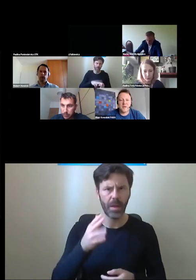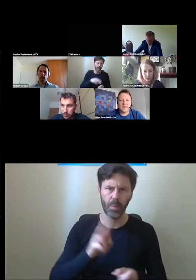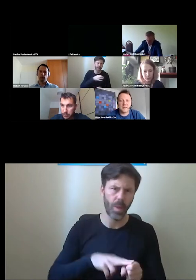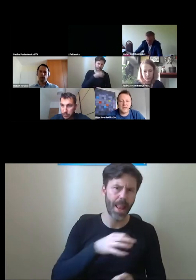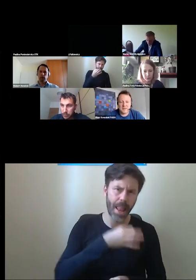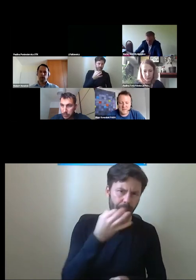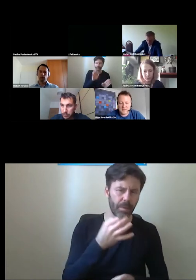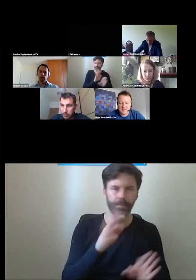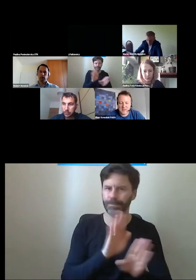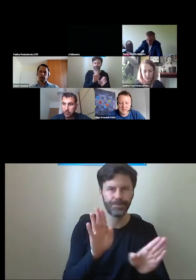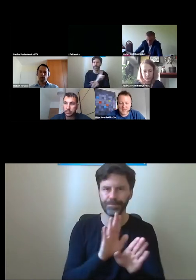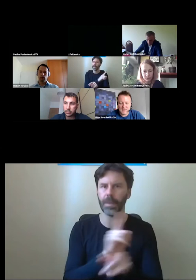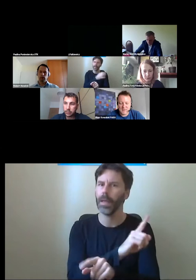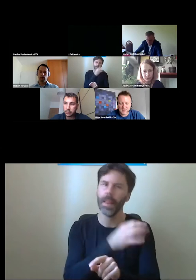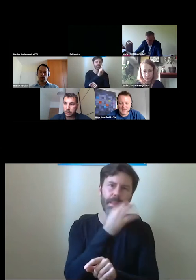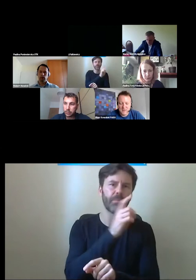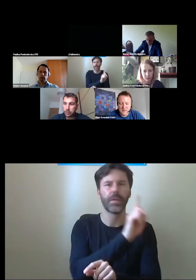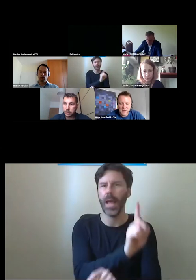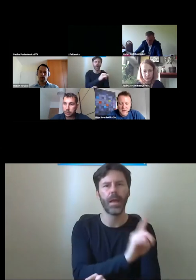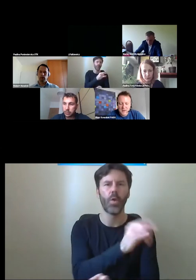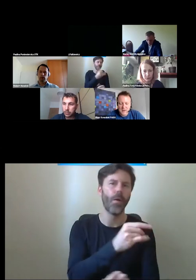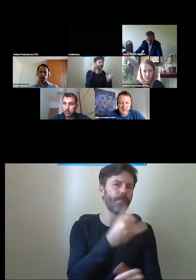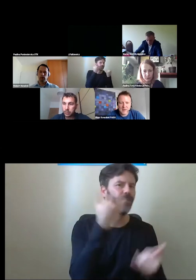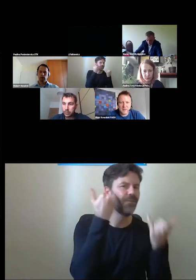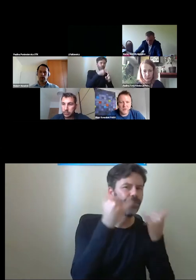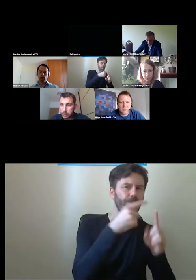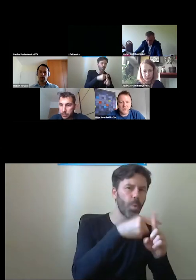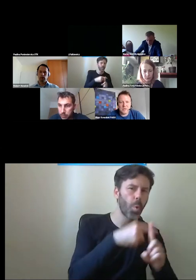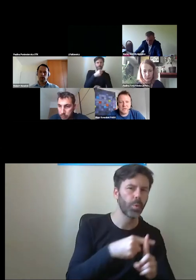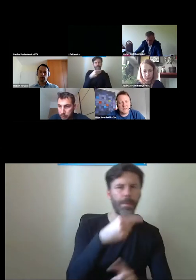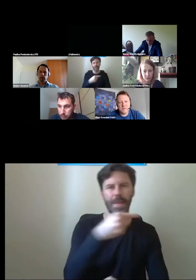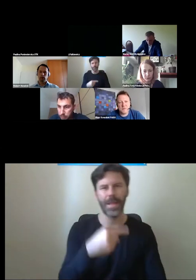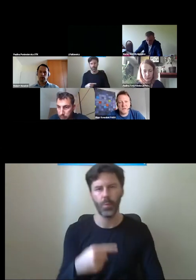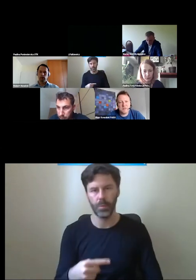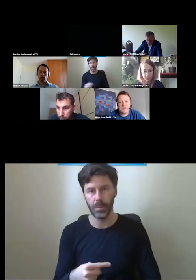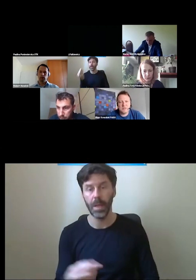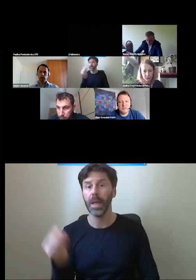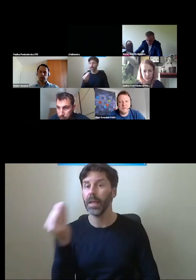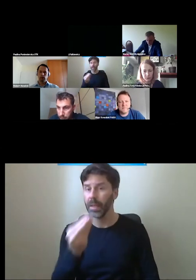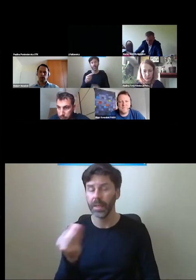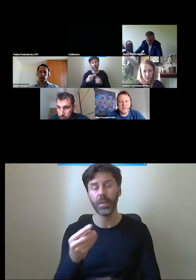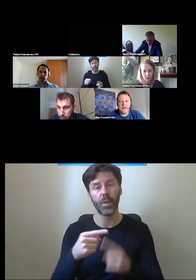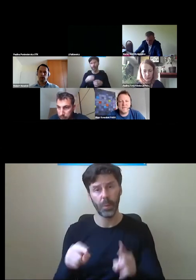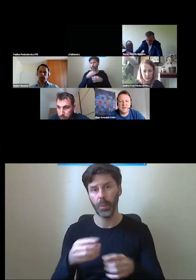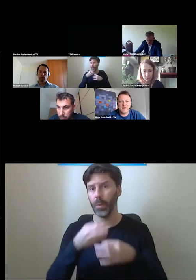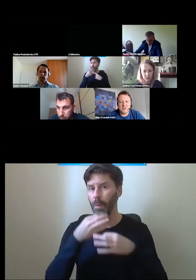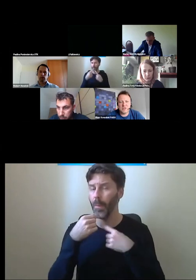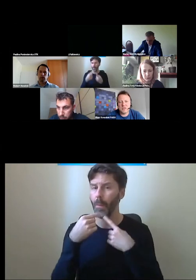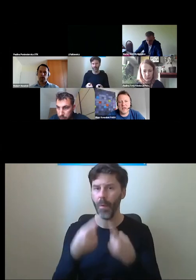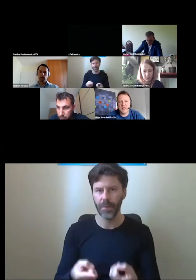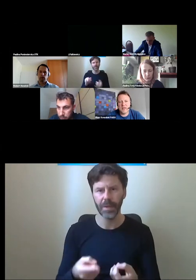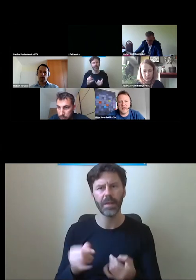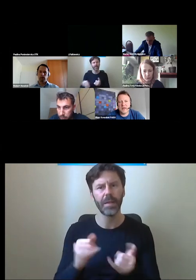no które mają jakie, jakie zalety, jakie wady. Gdybyście mogli jeszcze coś powiedzieć, jak wy